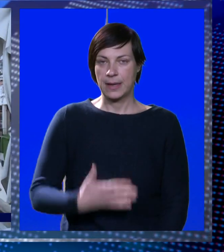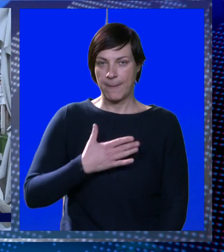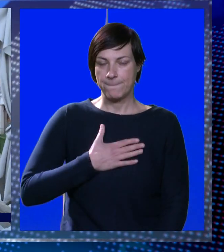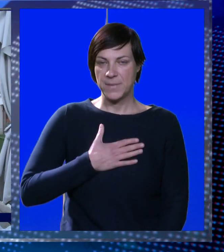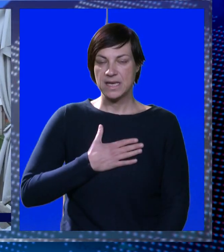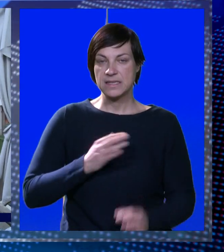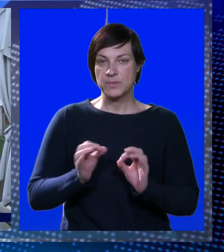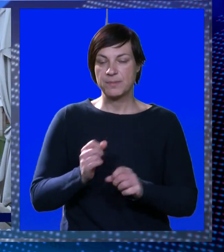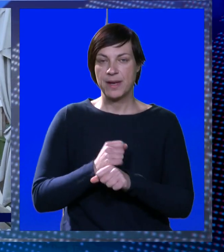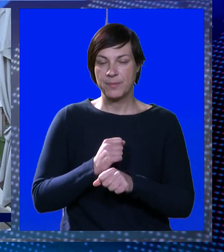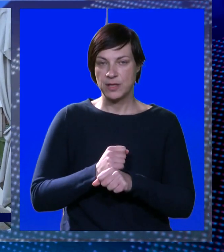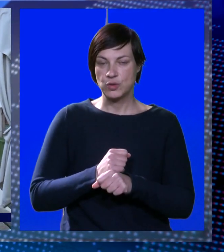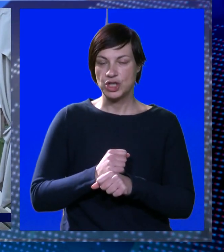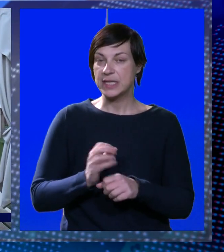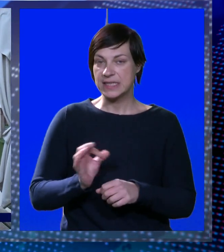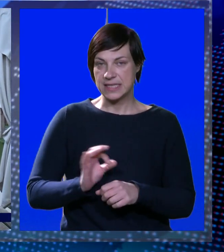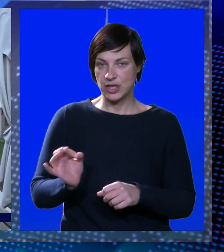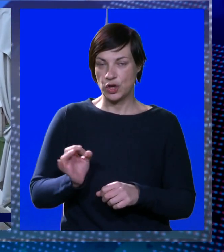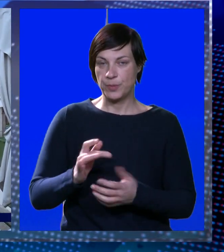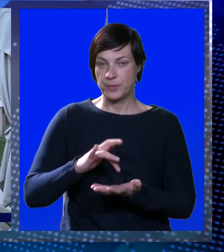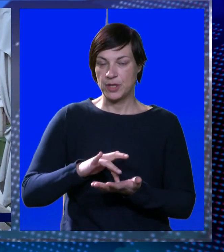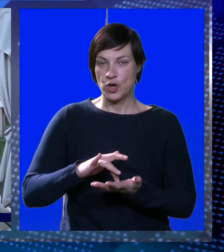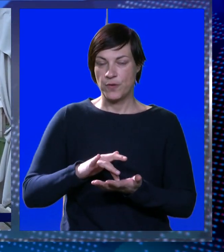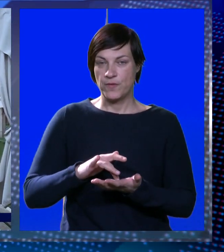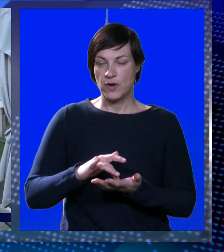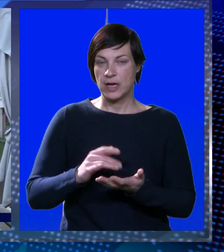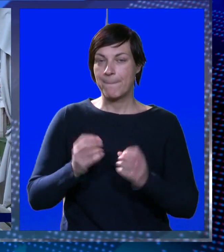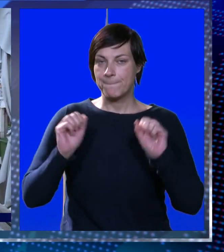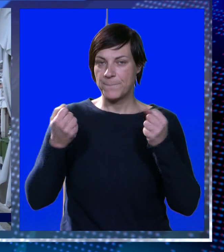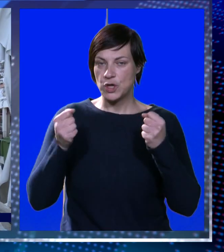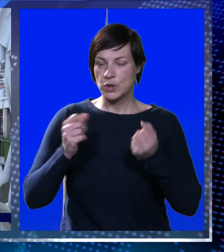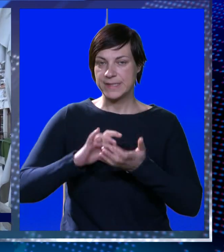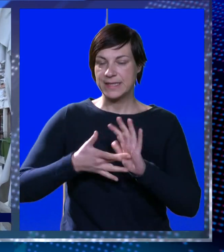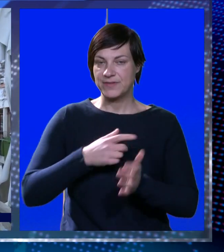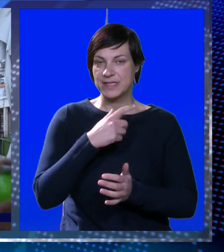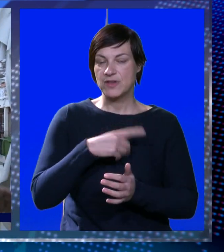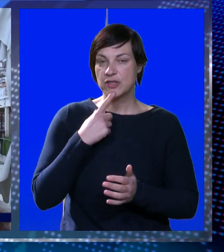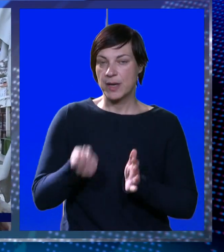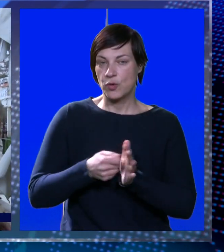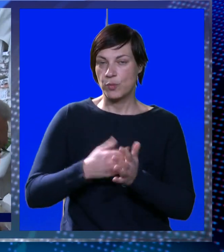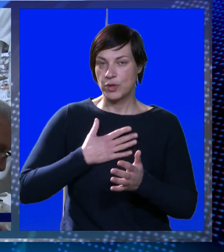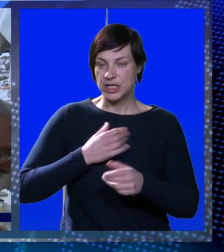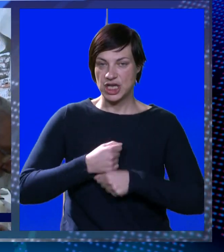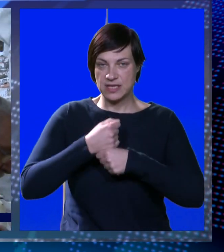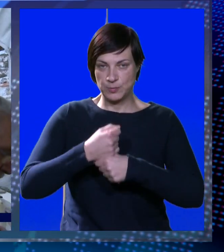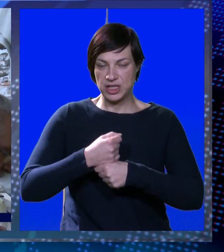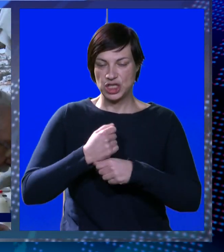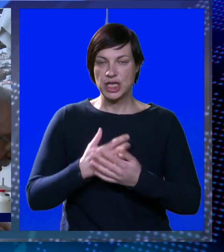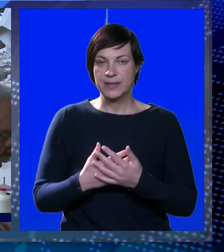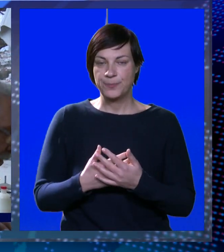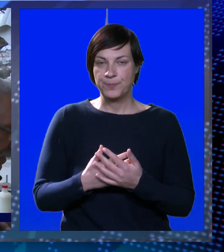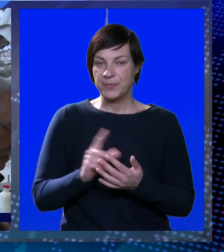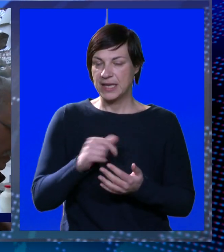Mi smo spremni učiniti za dobrobit ovoga da ovo prosvjed i svi ljudi koji kupuju kod mene, oni ću nas